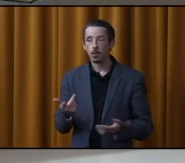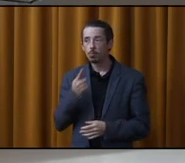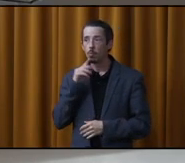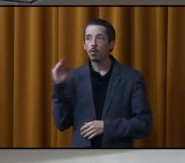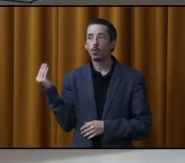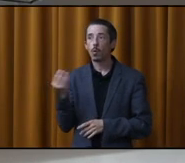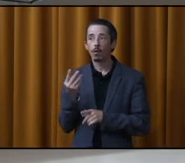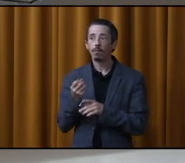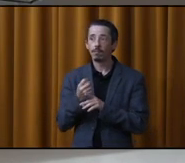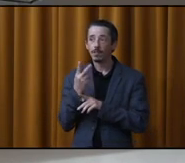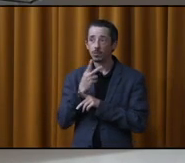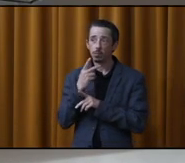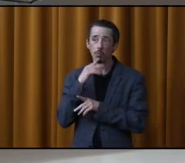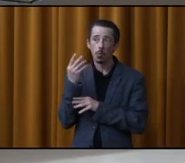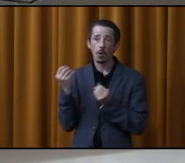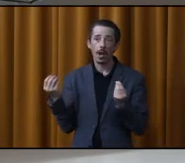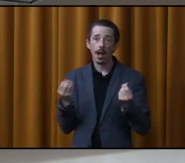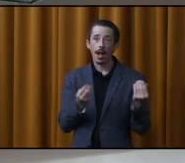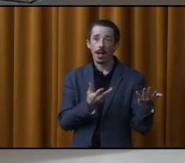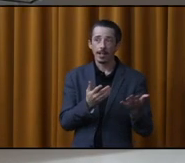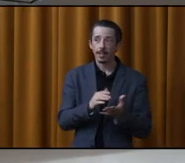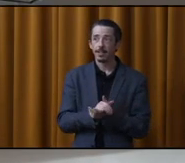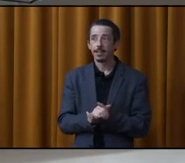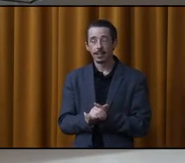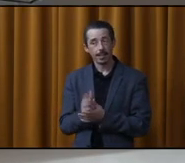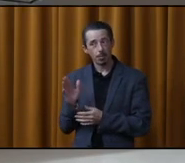un mur végétal. Mettez-en. Mettez Hey boy.